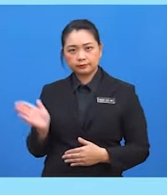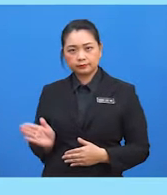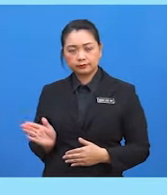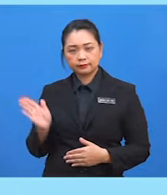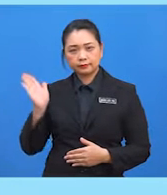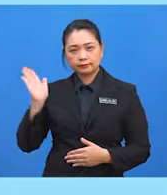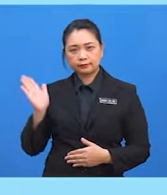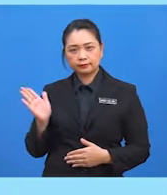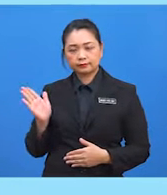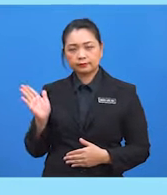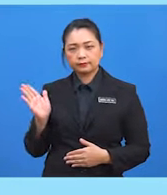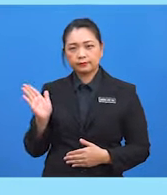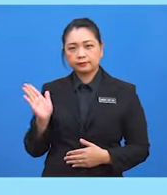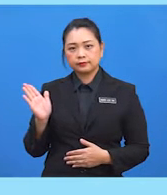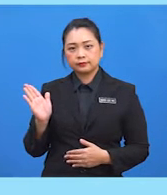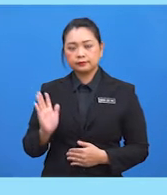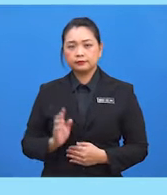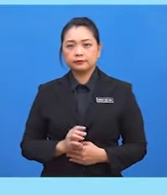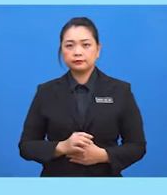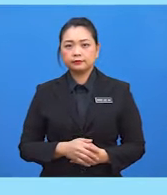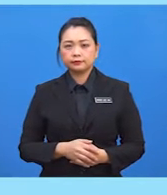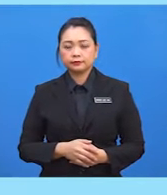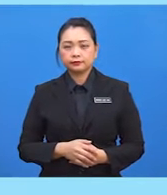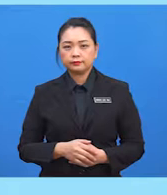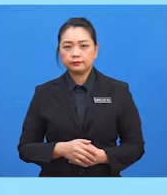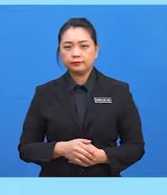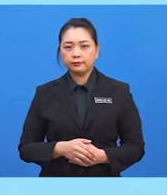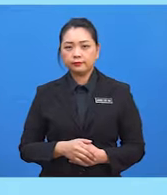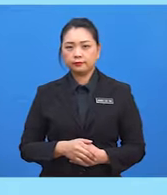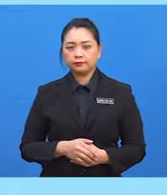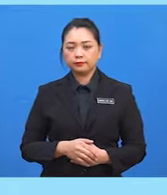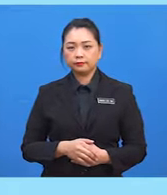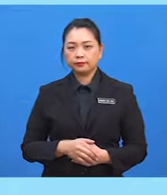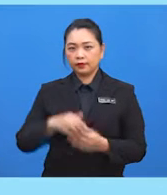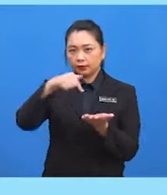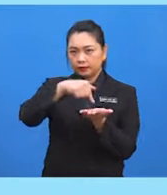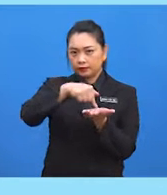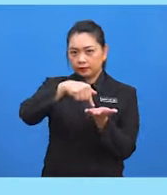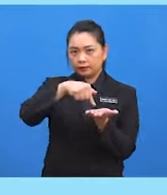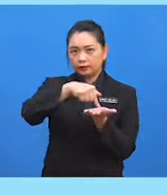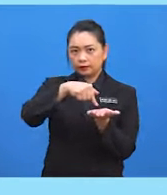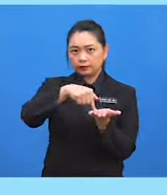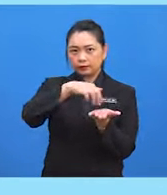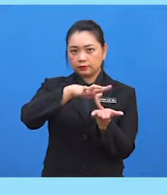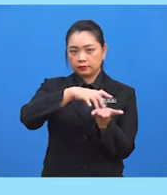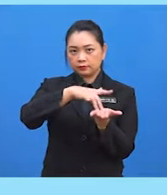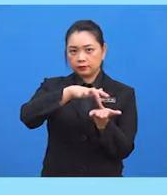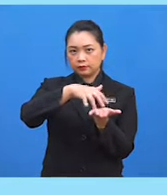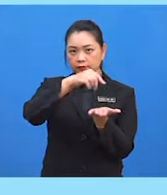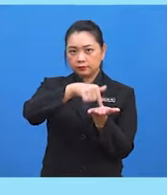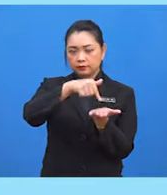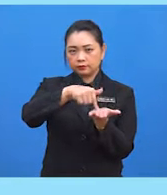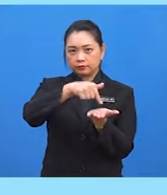Tekan kekunci sinus Tekan angka 1 Tekan angka